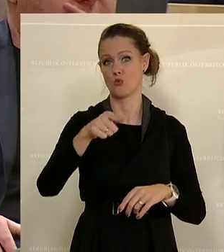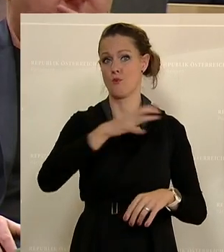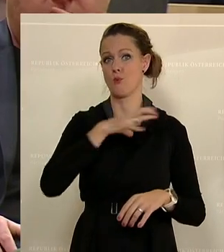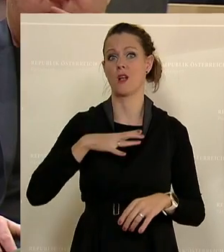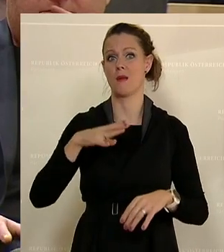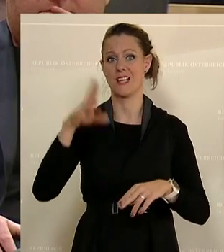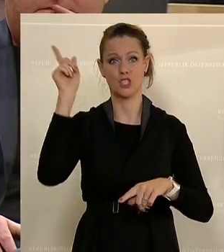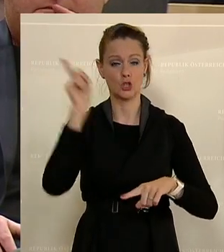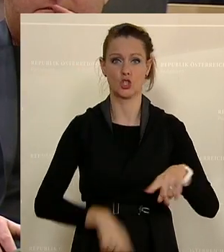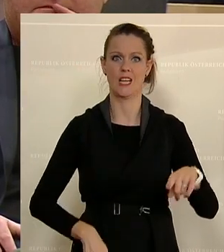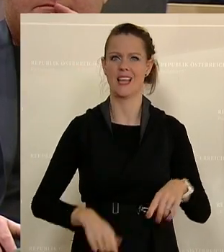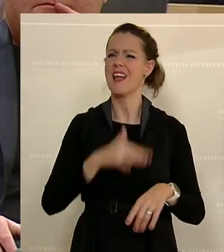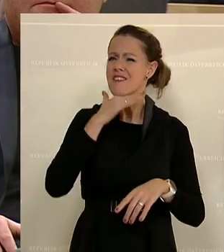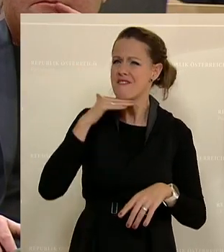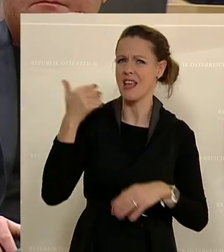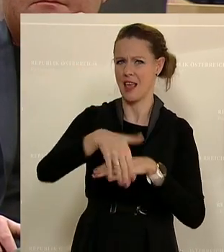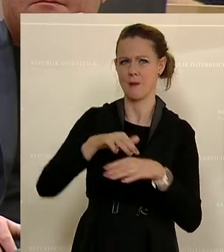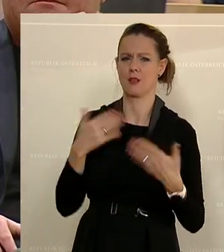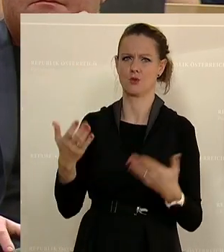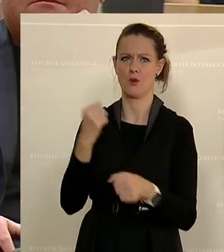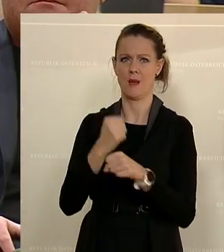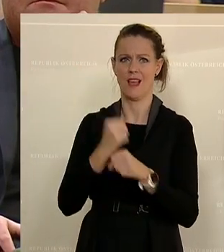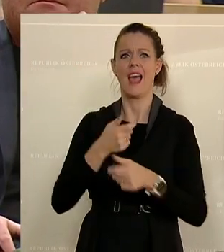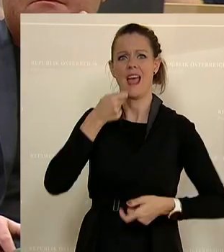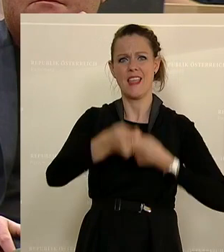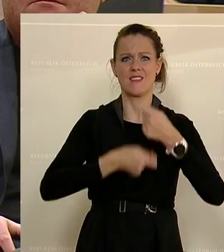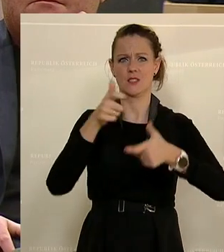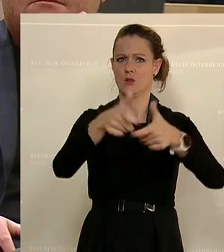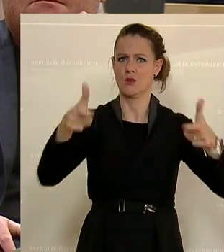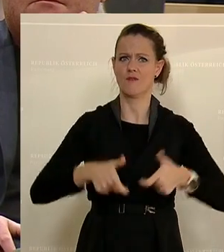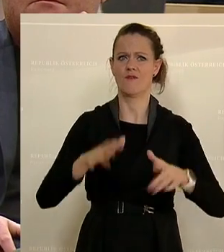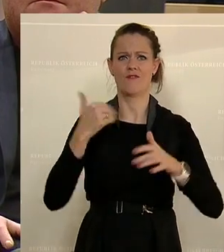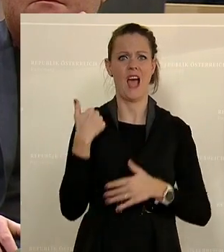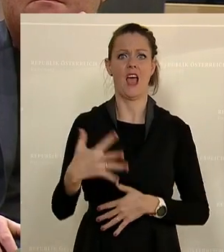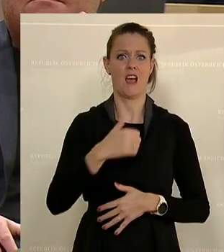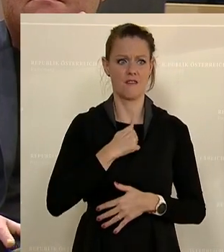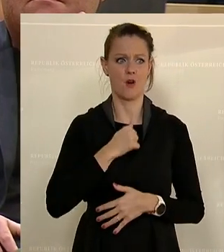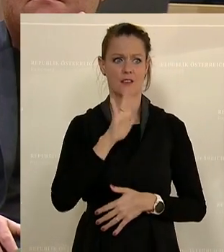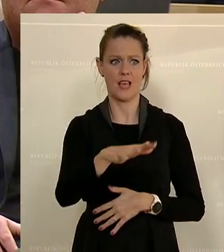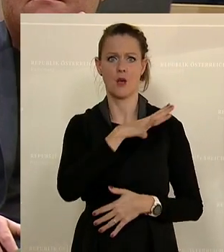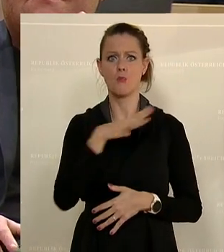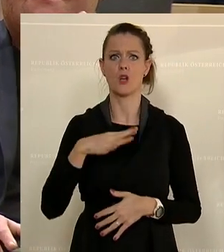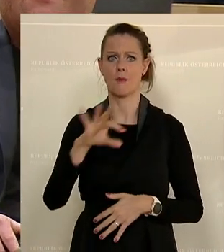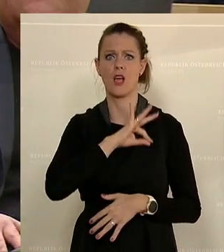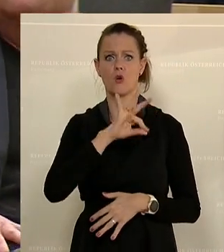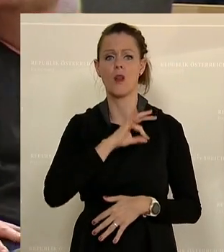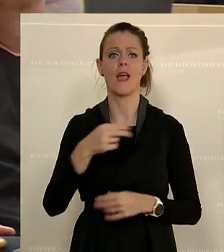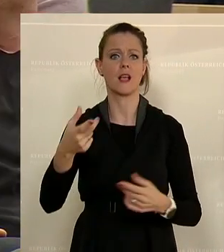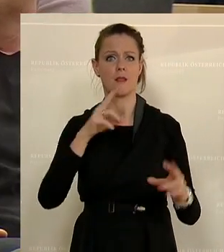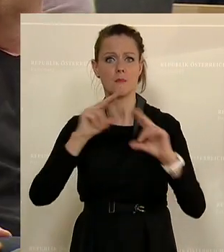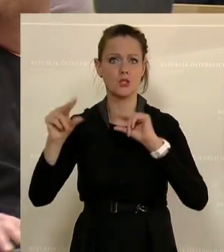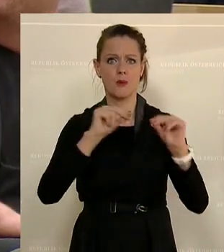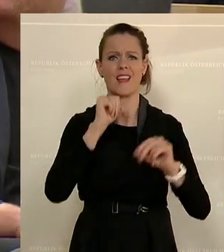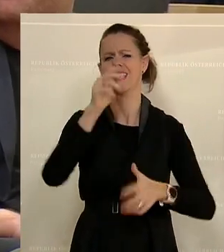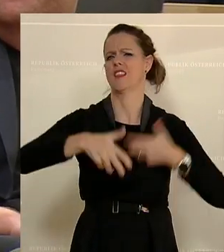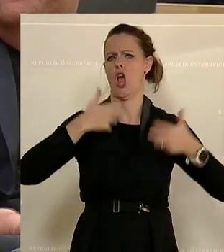Gemeinden gegangen, dieses Investitionspaket war ein Erfolg. Rede mit deinen Bürgermeisterkolleginnen und reg dich nicht so auf. Es hat